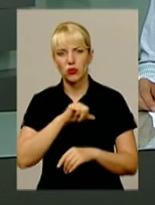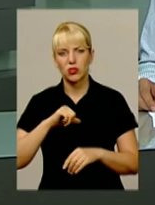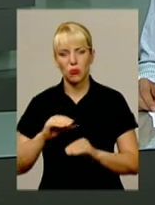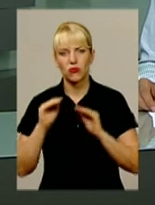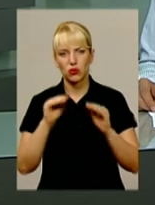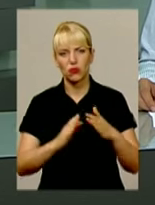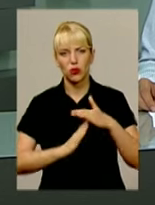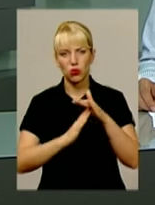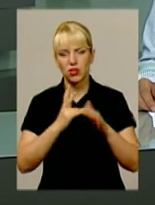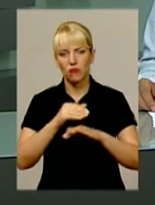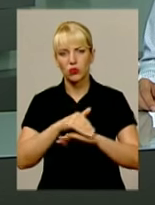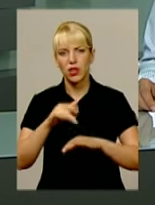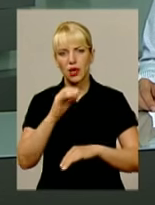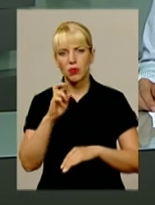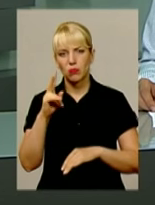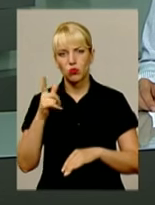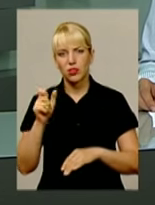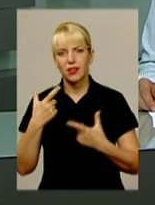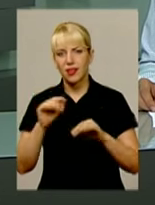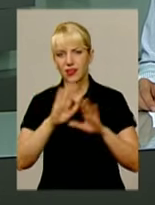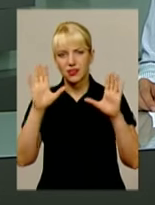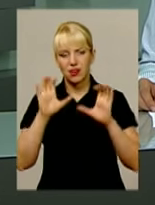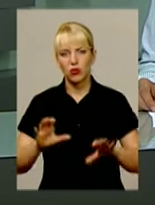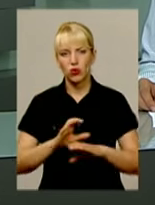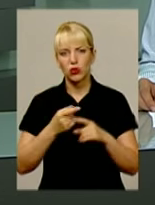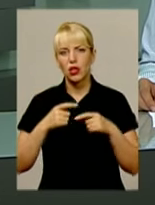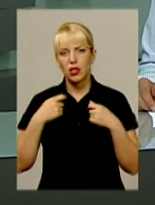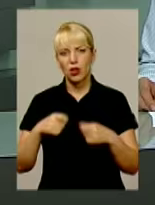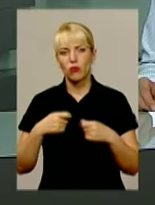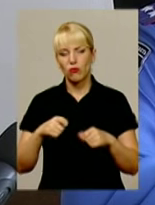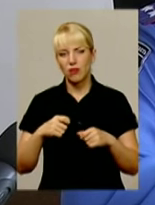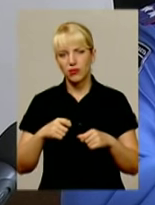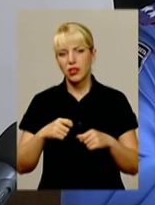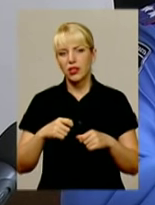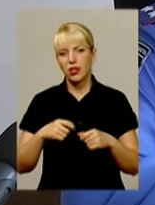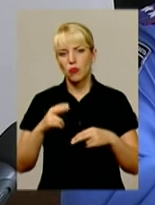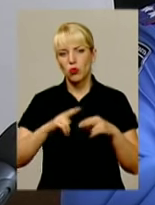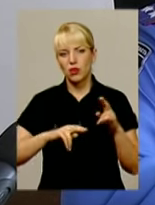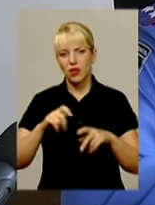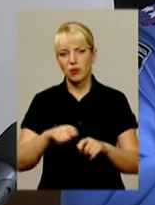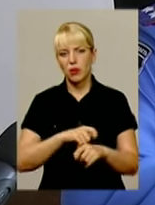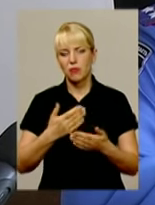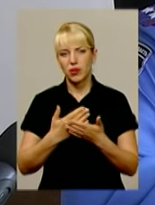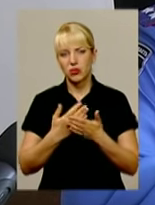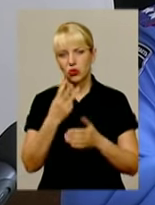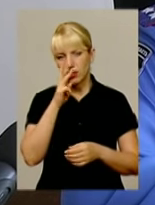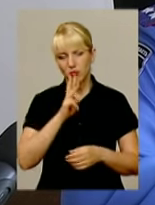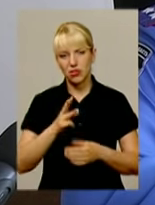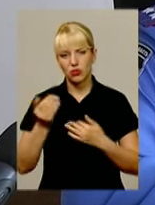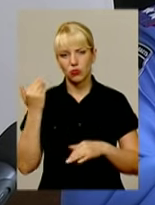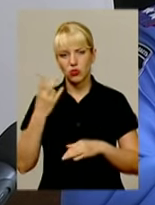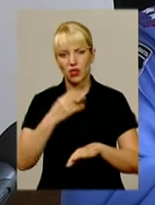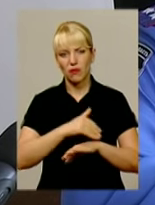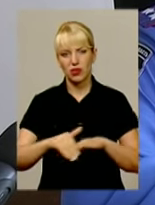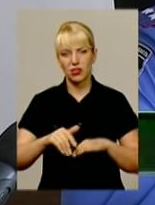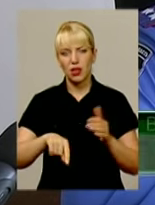встановив кіоск на вулиці Прибузькій, де незаконно торгував будівельними матеріалами. Близько трьох місяців тому, за адресою